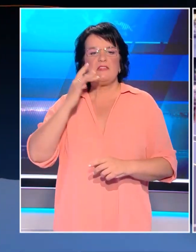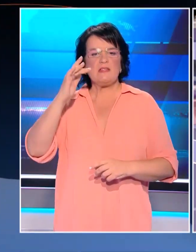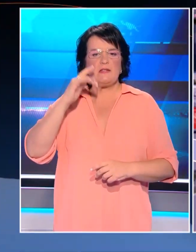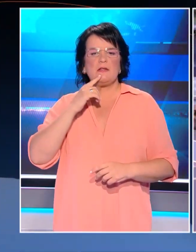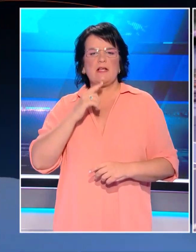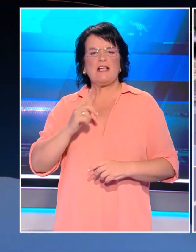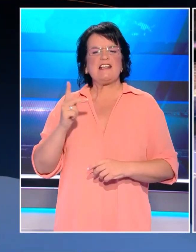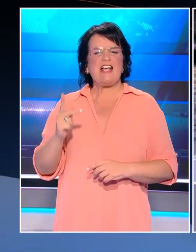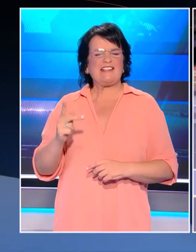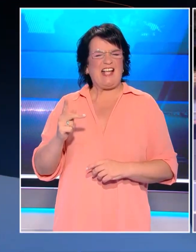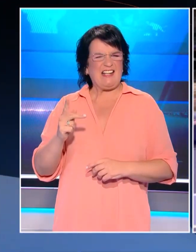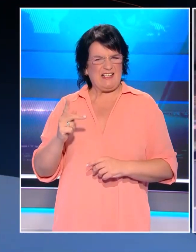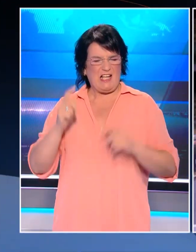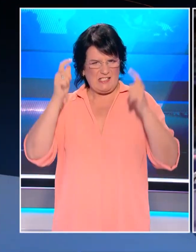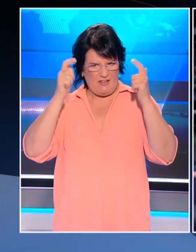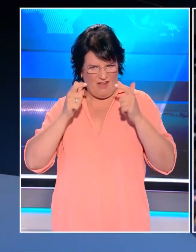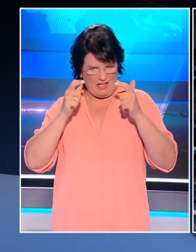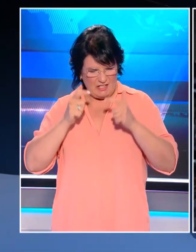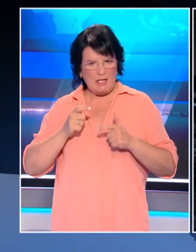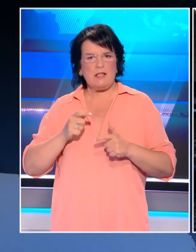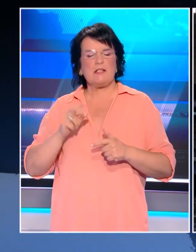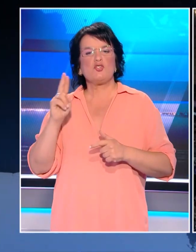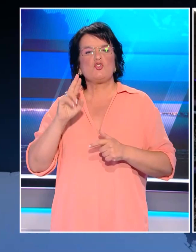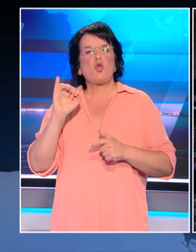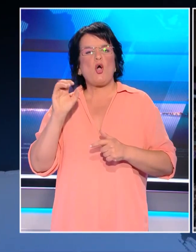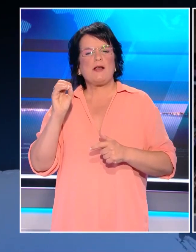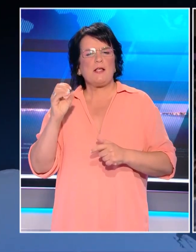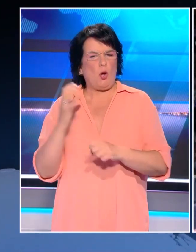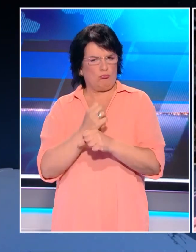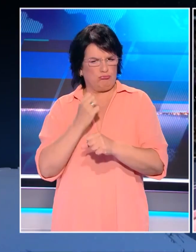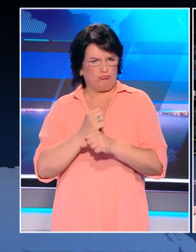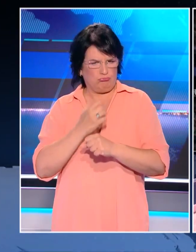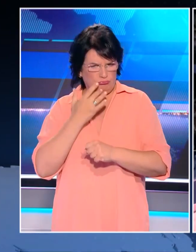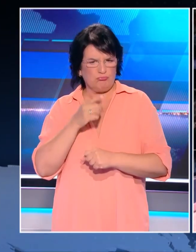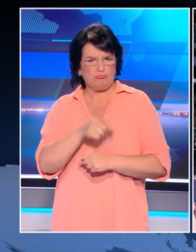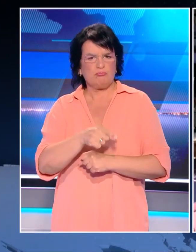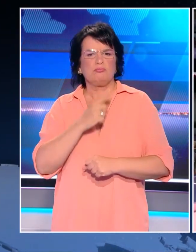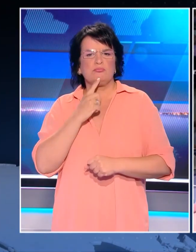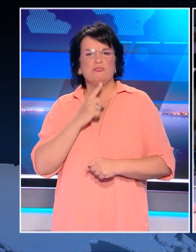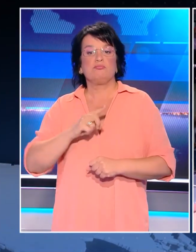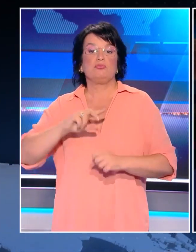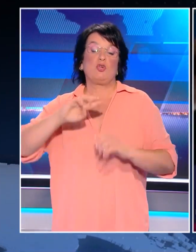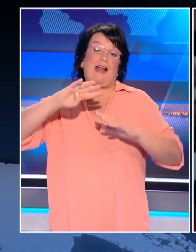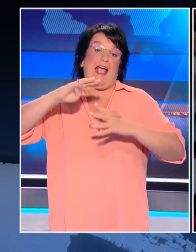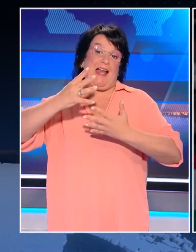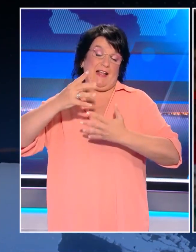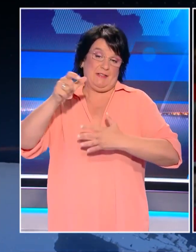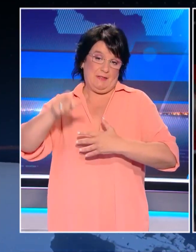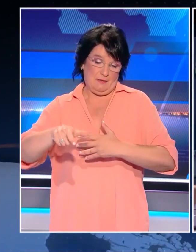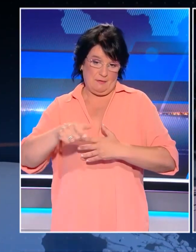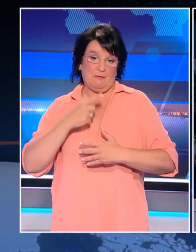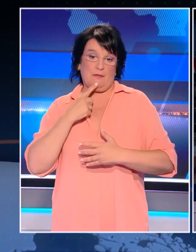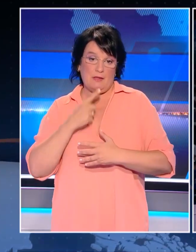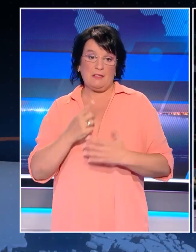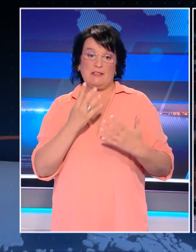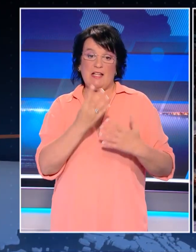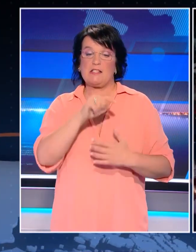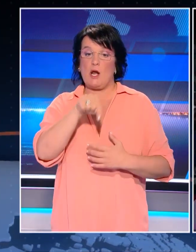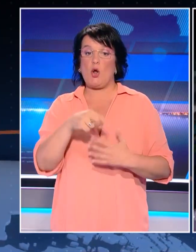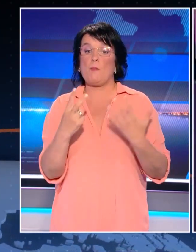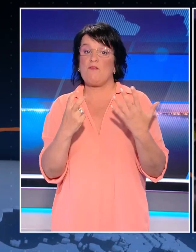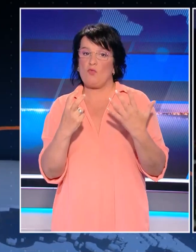Ρίο, την Κατερίνα Στεφανίδη, η οποία στον τρίτο σέρι τελικό της Ολυμπιακούς Αγώνες κατέλαβε την ένατη θέση, με άλλο μας τα 4.70,